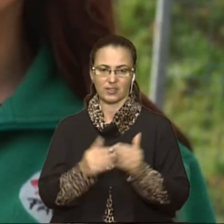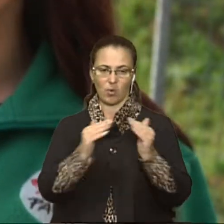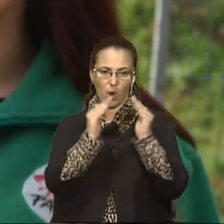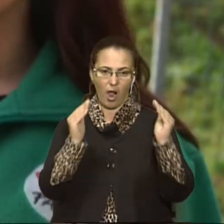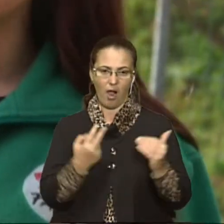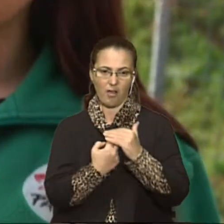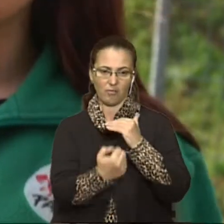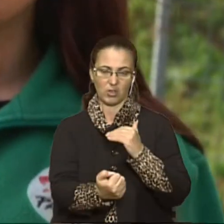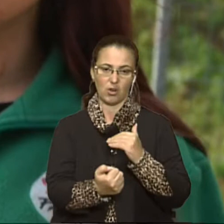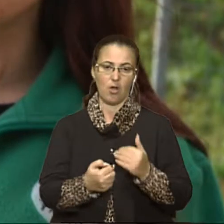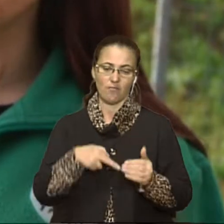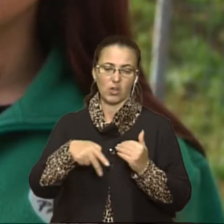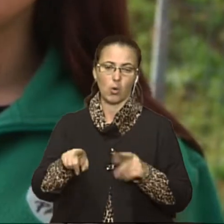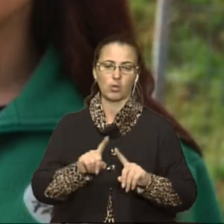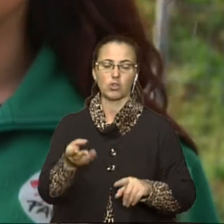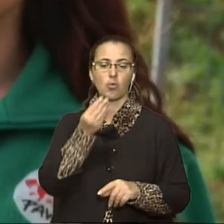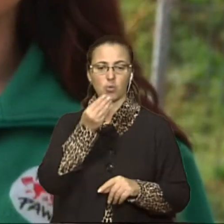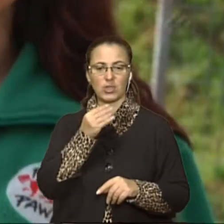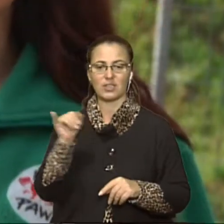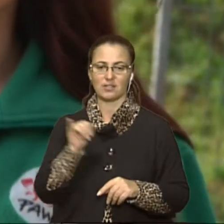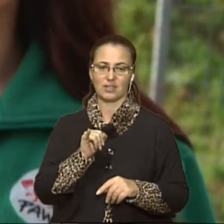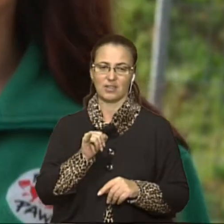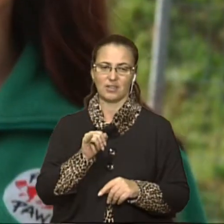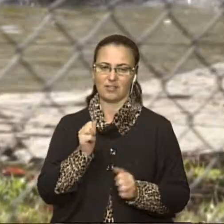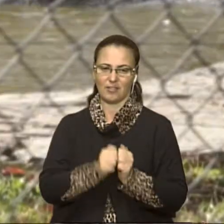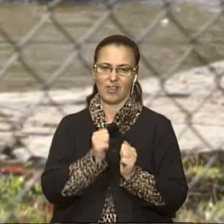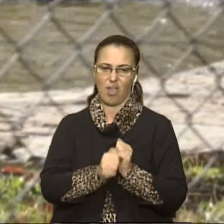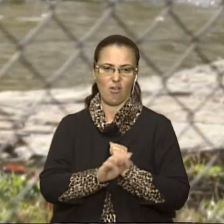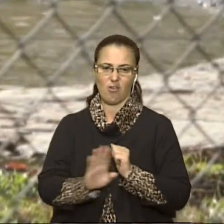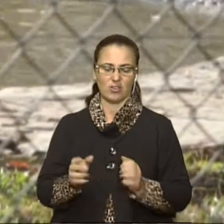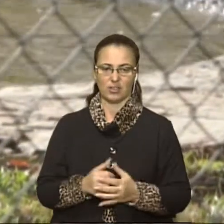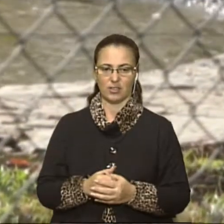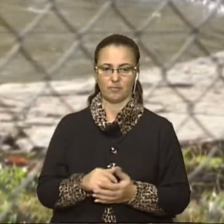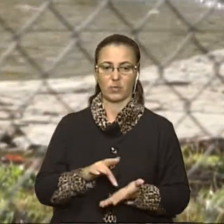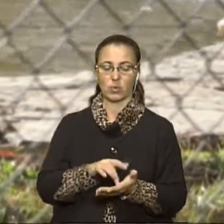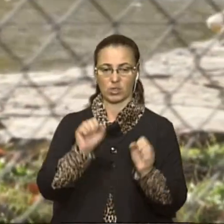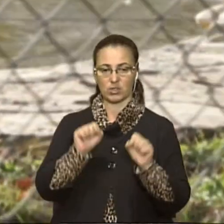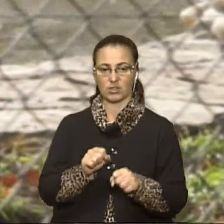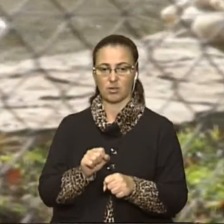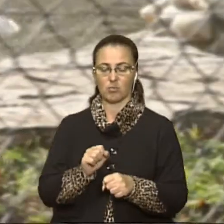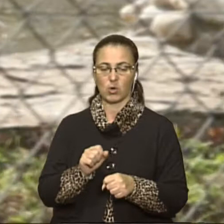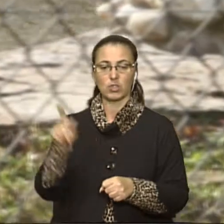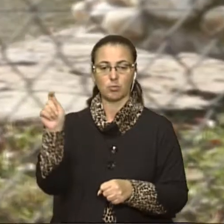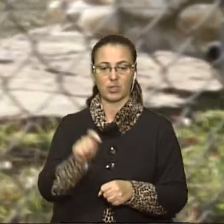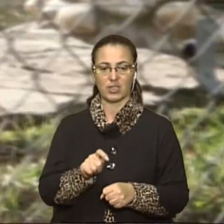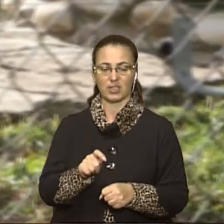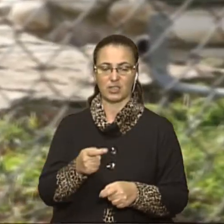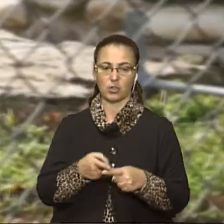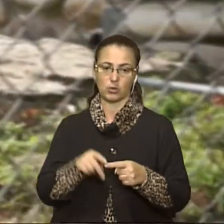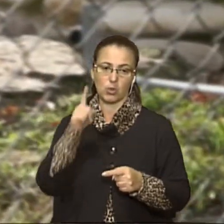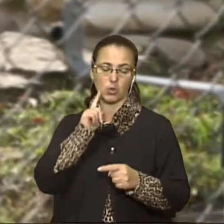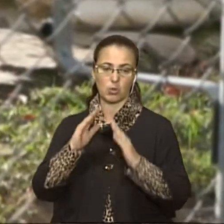берхаузів. Виходять тільки, щоб поїсти і то не кожного дня. Туристи можуть навідатись до ведмежого притулку до 1